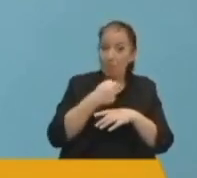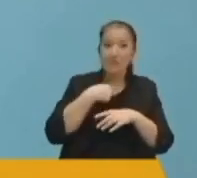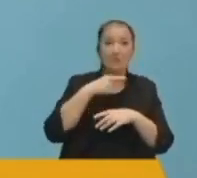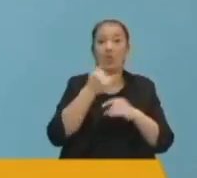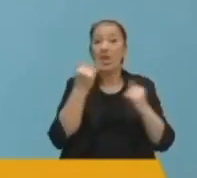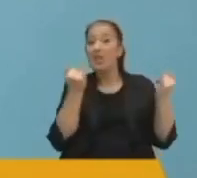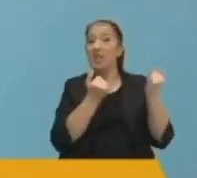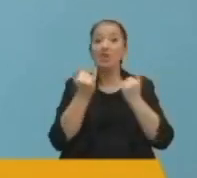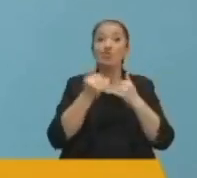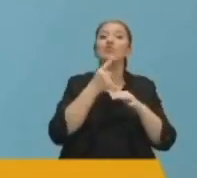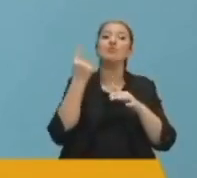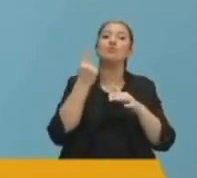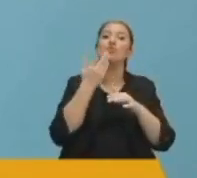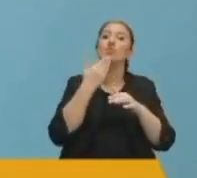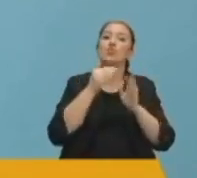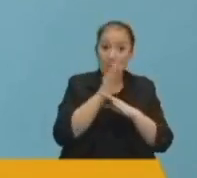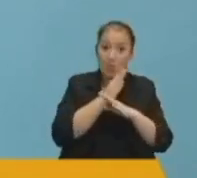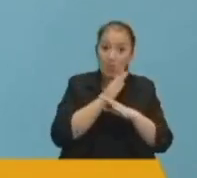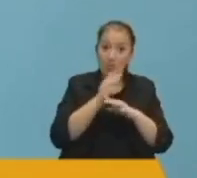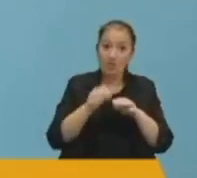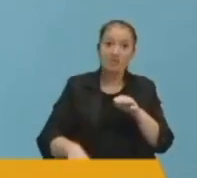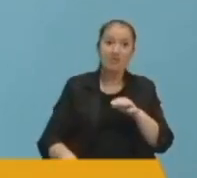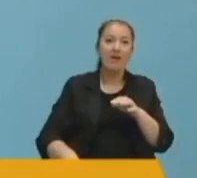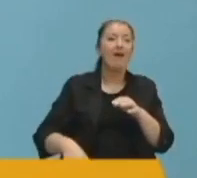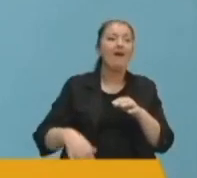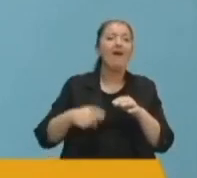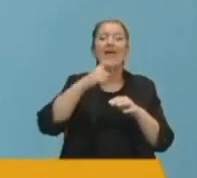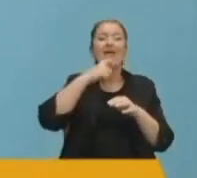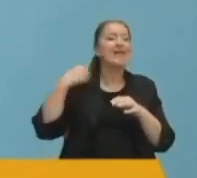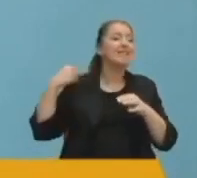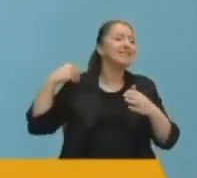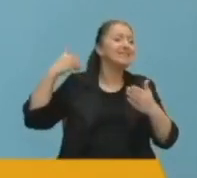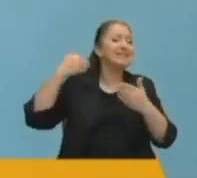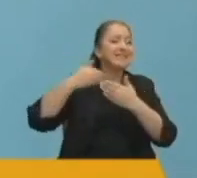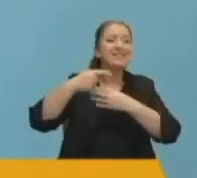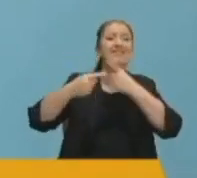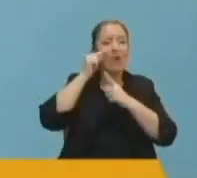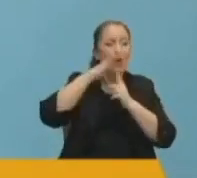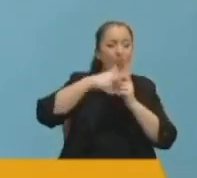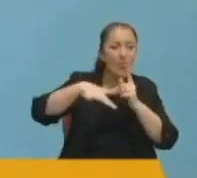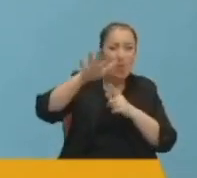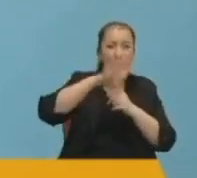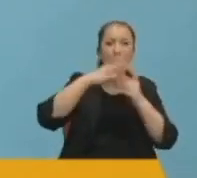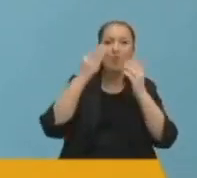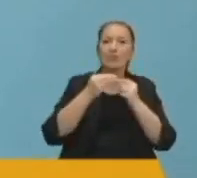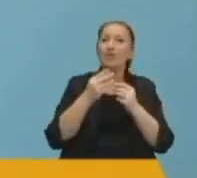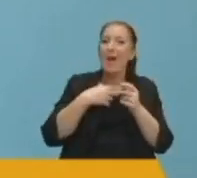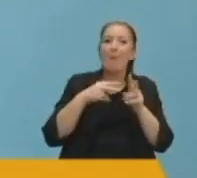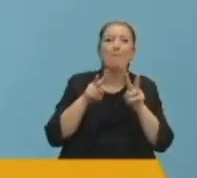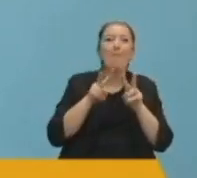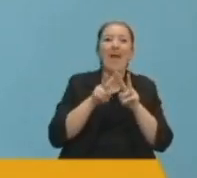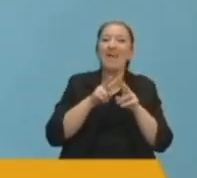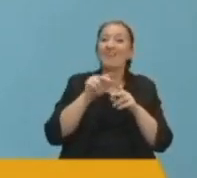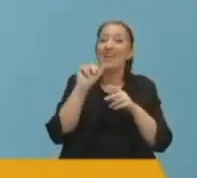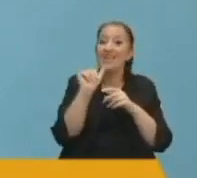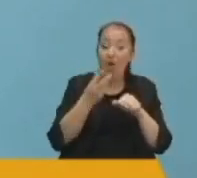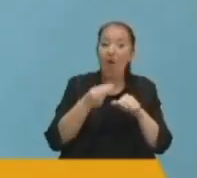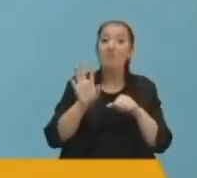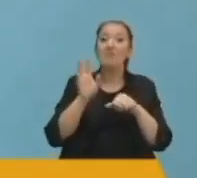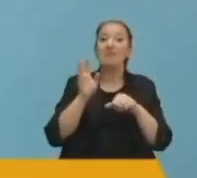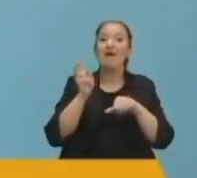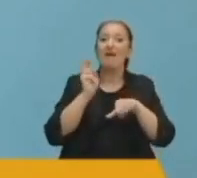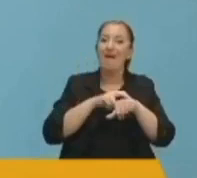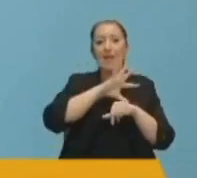tartışmayalım diyecek haliniz yok. Dolayısıyla gelenekselleşmiş, kökleşmiş, topluma mal olmuş manevi değerlerimizin ifsada uğramamasına